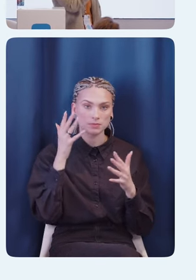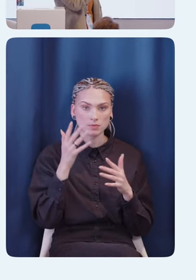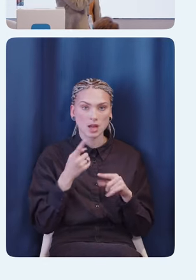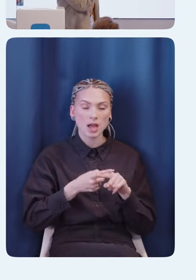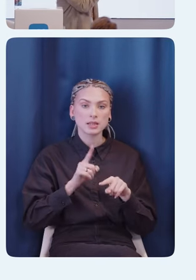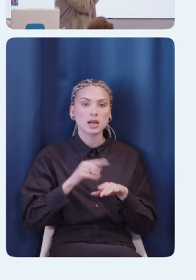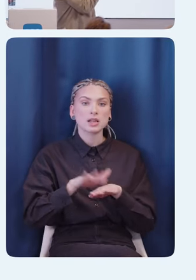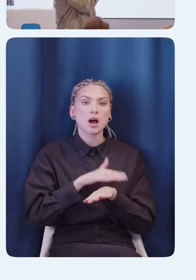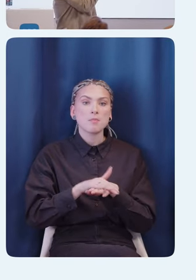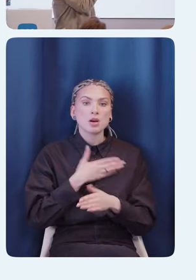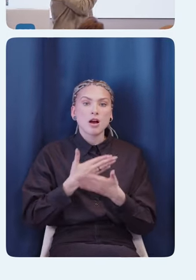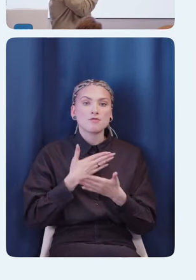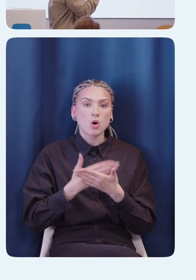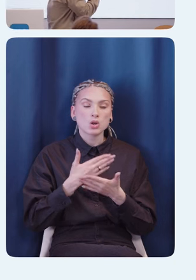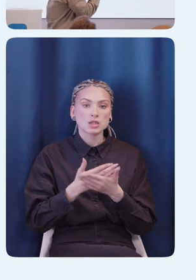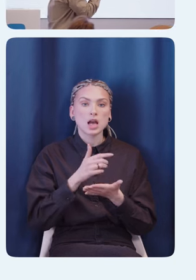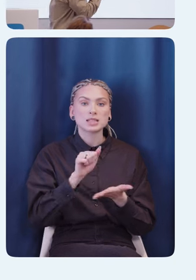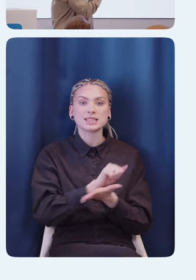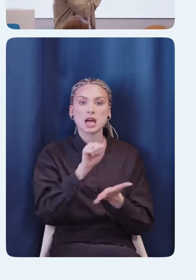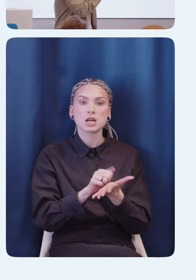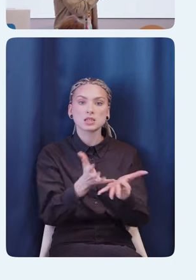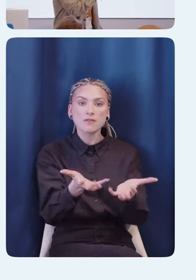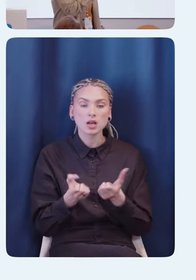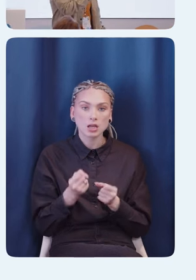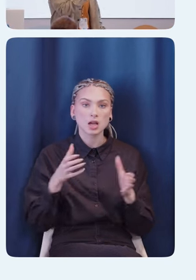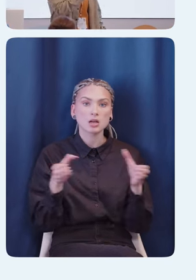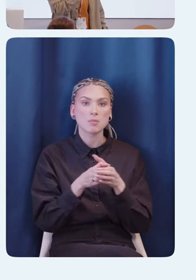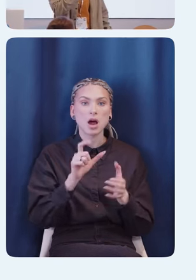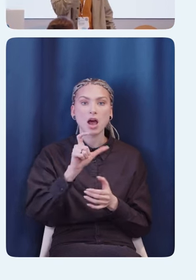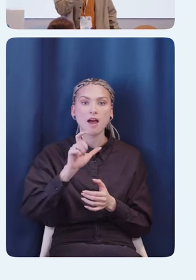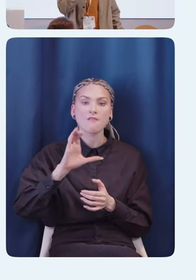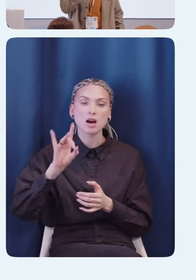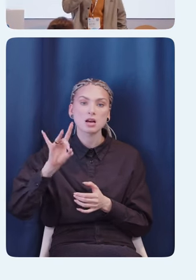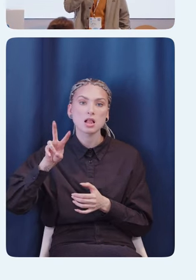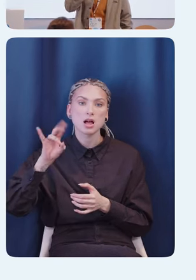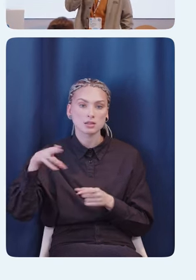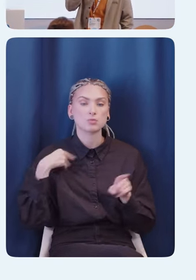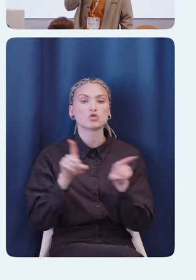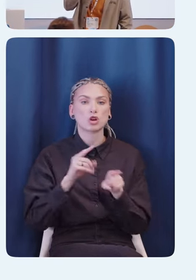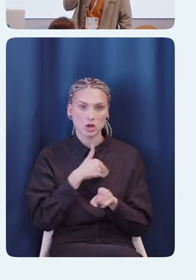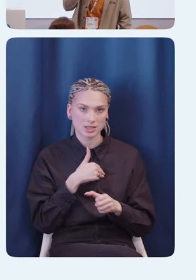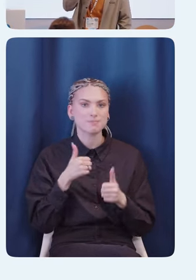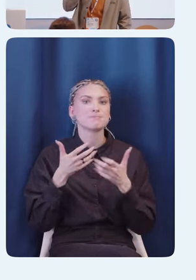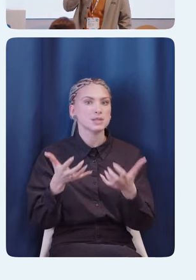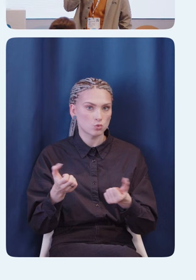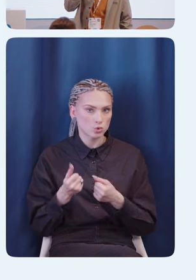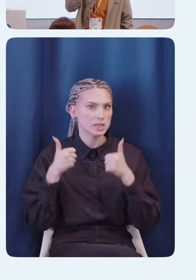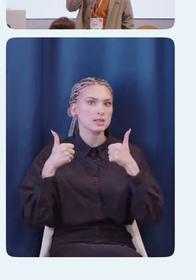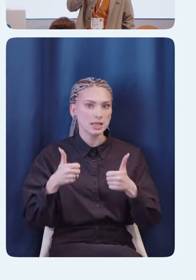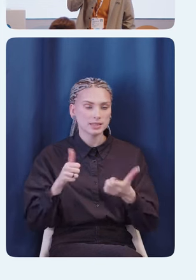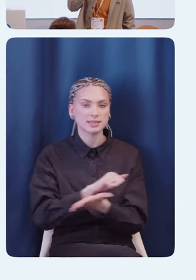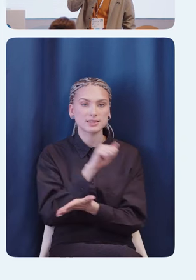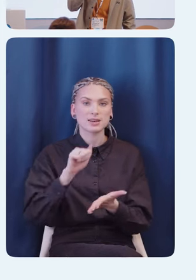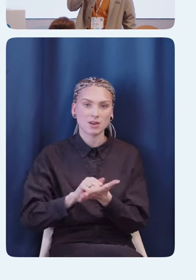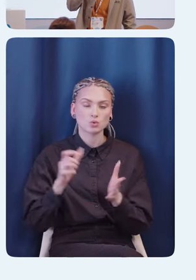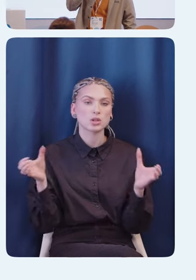добровольная сертификация от компании Everland. Мы хотим также получить классный сертификат от компании Everland,